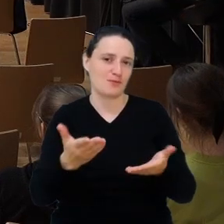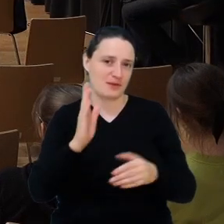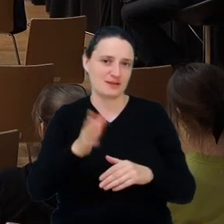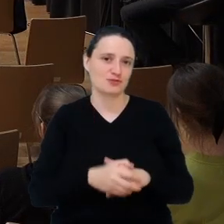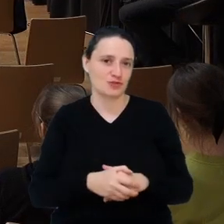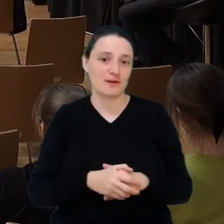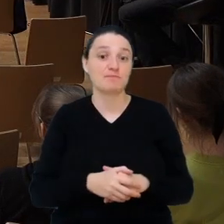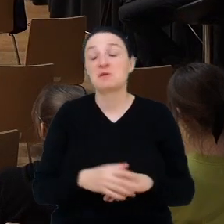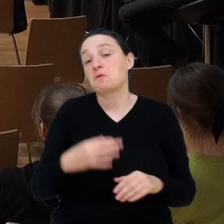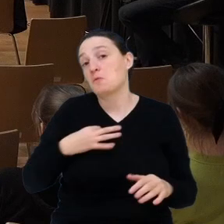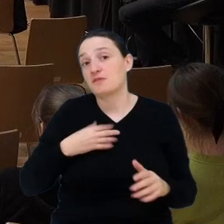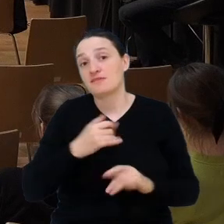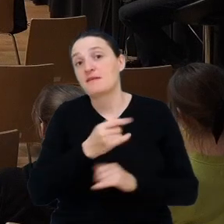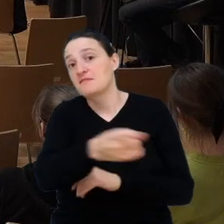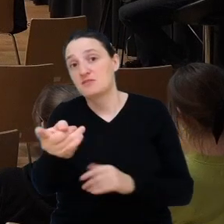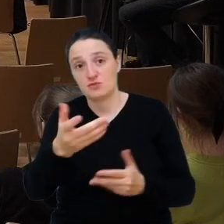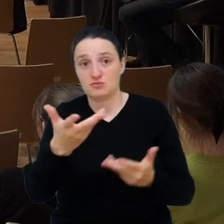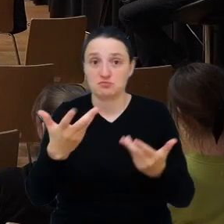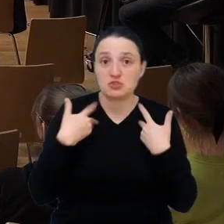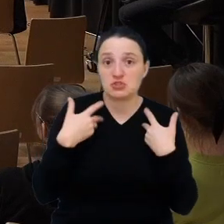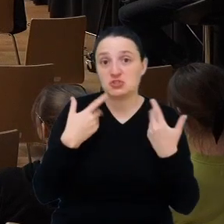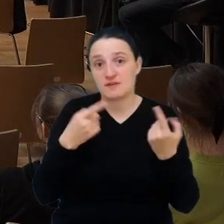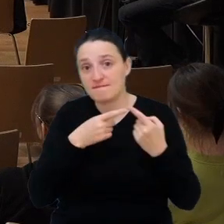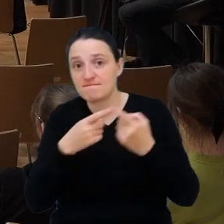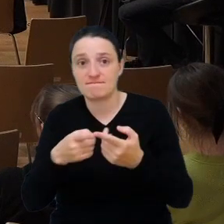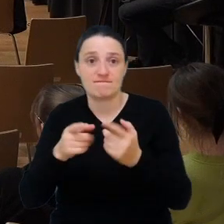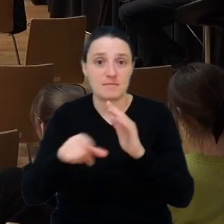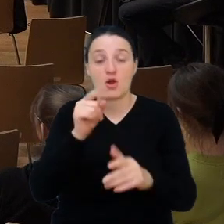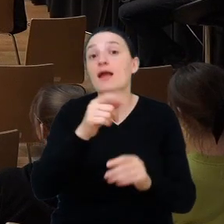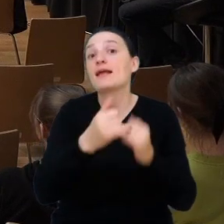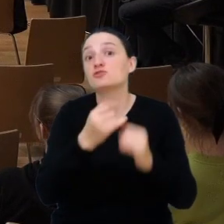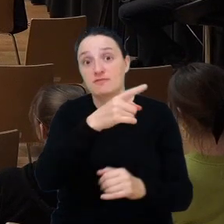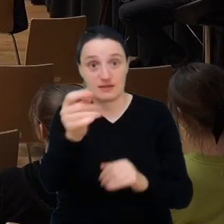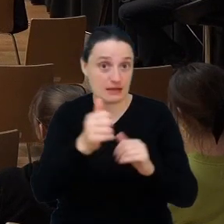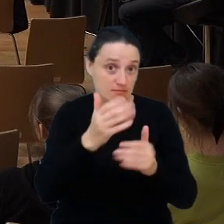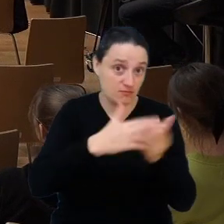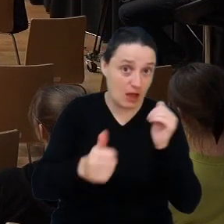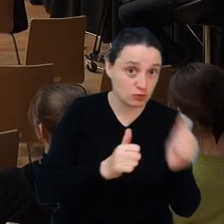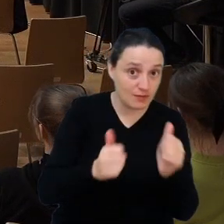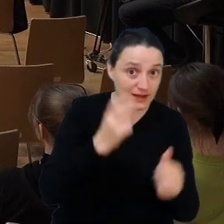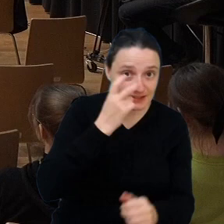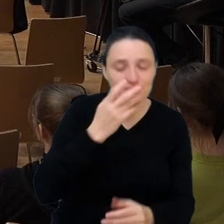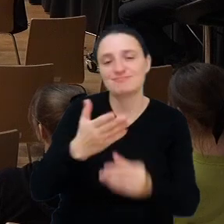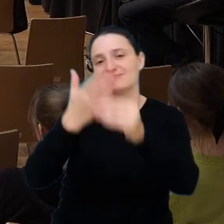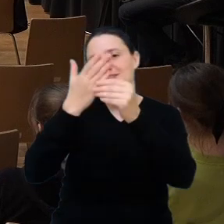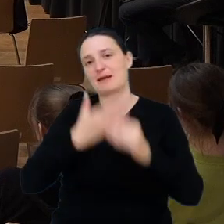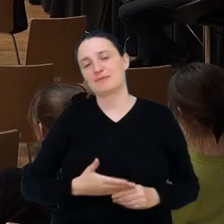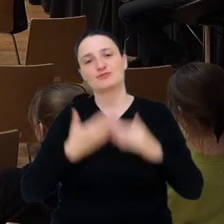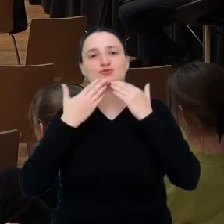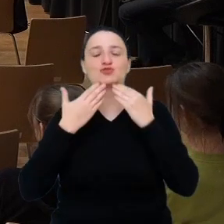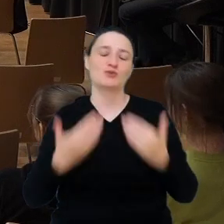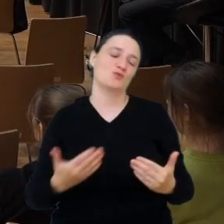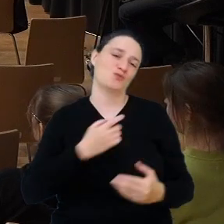życiową sobie nie wybierzecie. Natomiast jeżeli automatyka by was interesowała, zapraszamy serdecznie na nasz wydział. Dziękuję serdecznie.